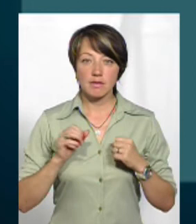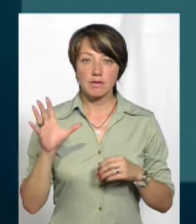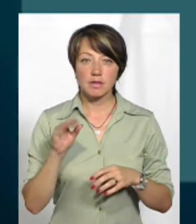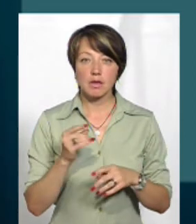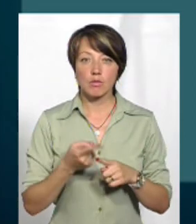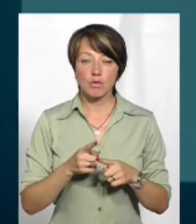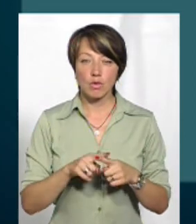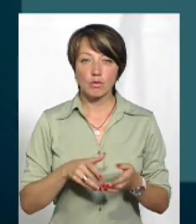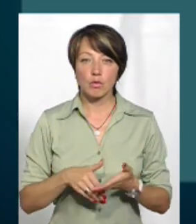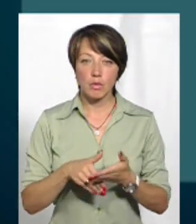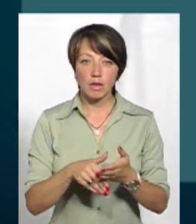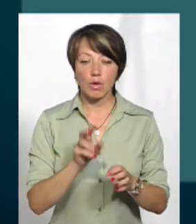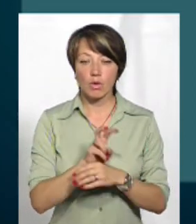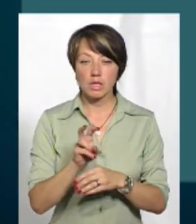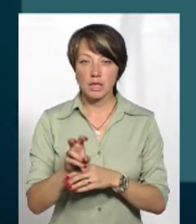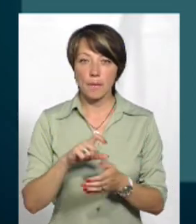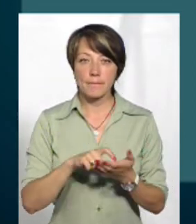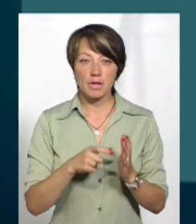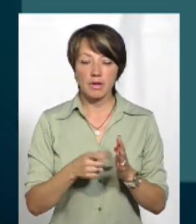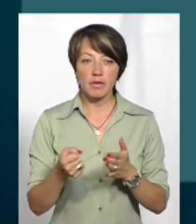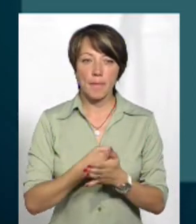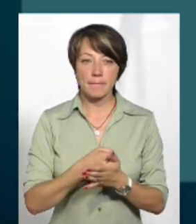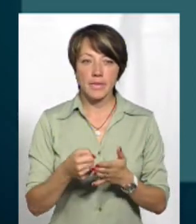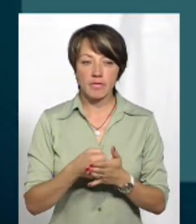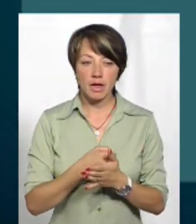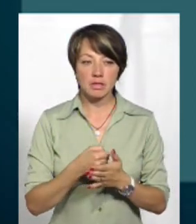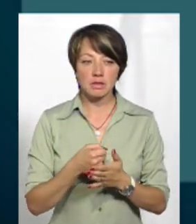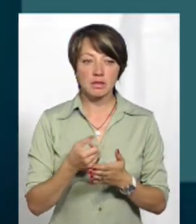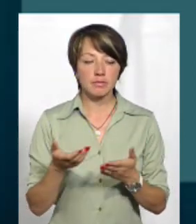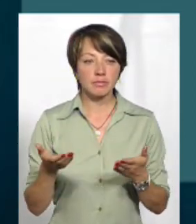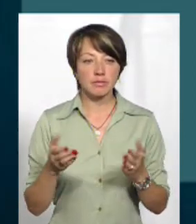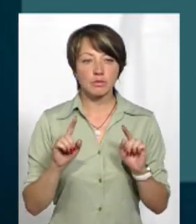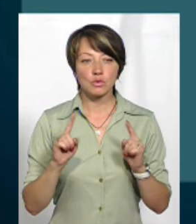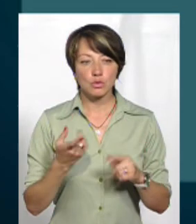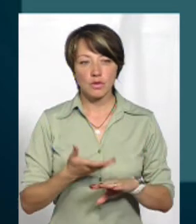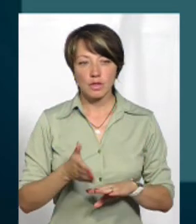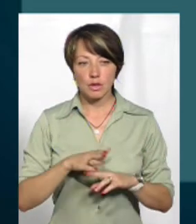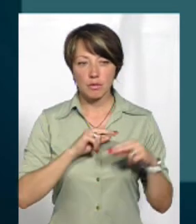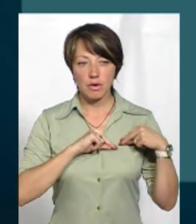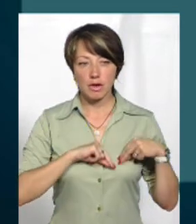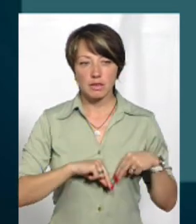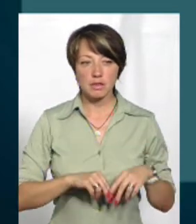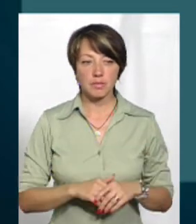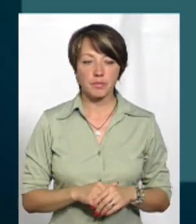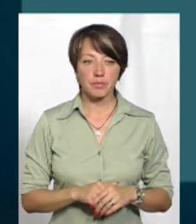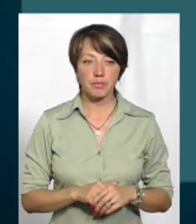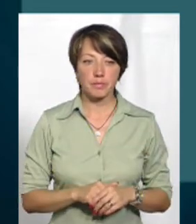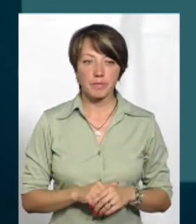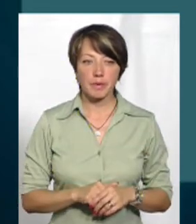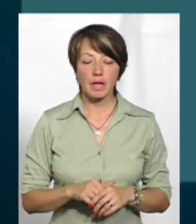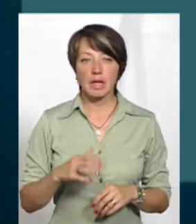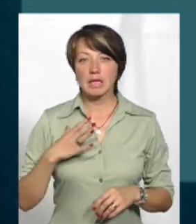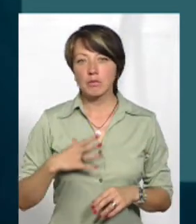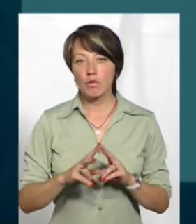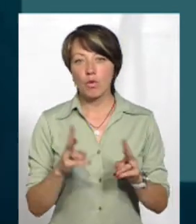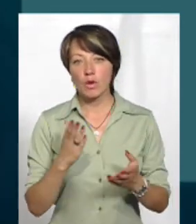допомагати, ходити по кабінетах, вибивати, ну, дуже важка праця, звісно. І в них терпіння, у